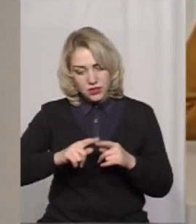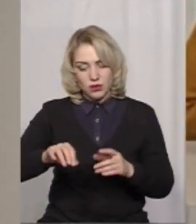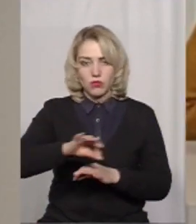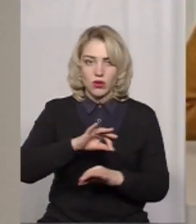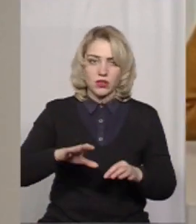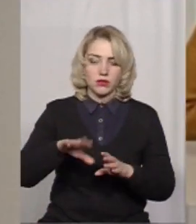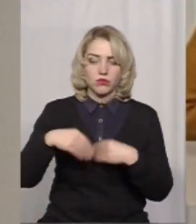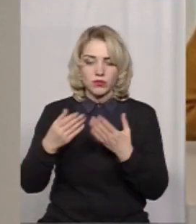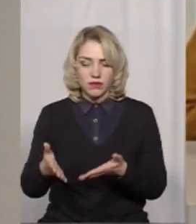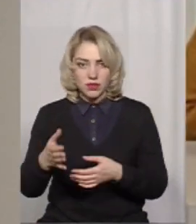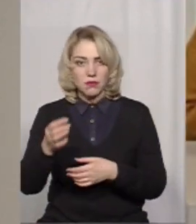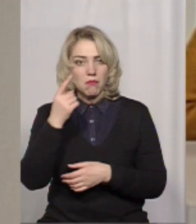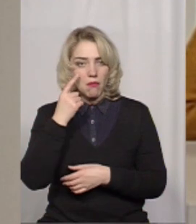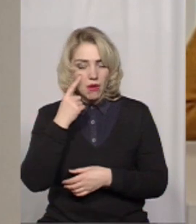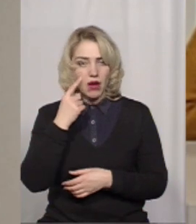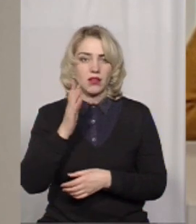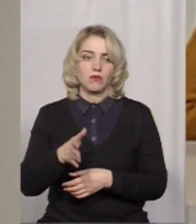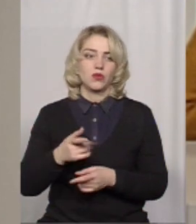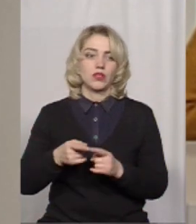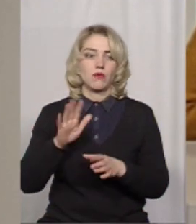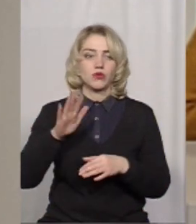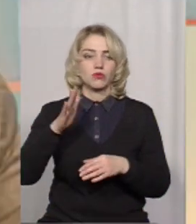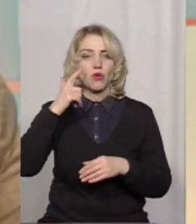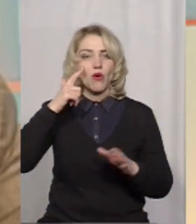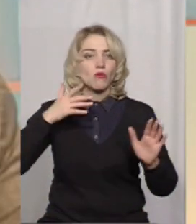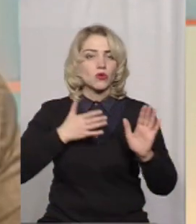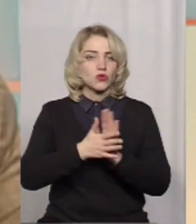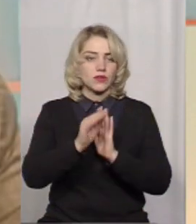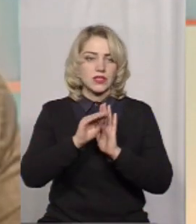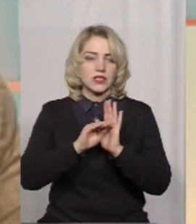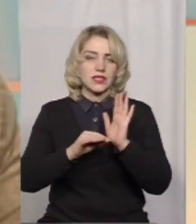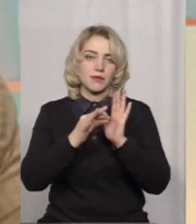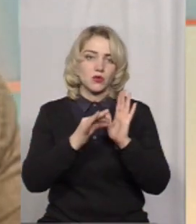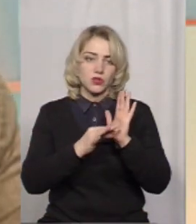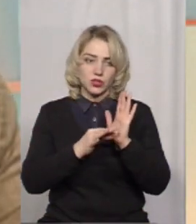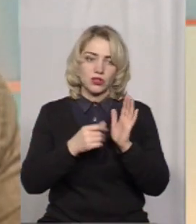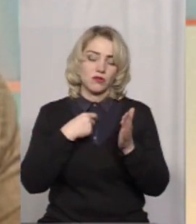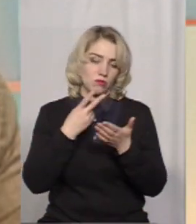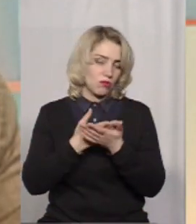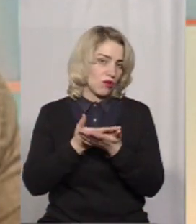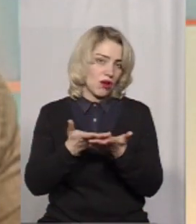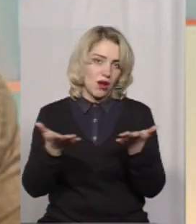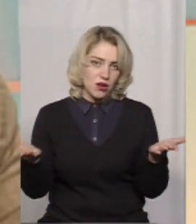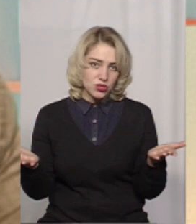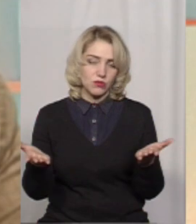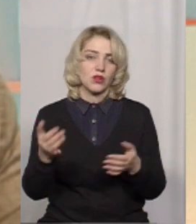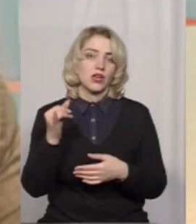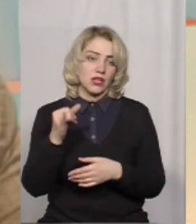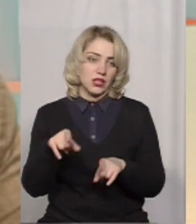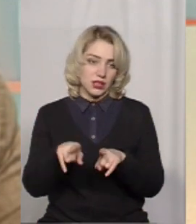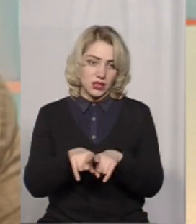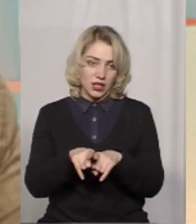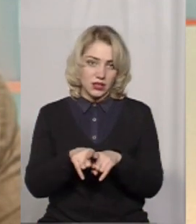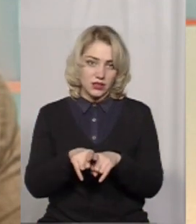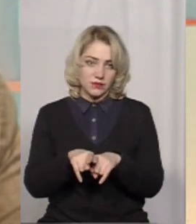виставляти бали і потім буде прозора система оцінювання, ми потім її покажемо, висвітлимо і таким